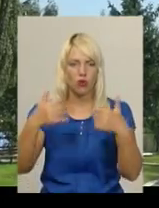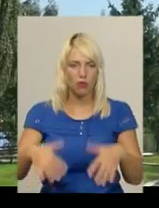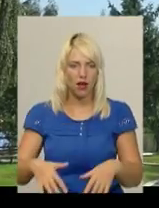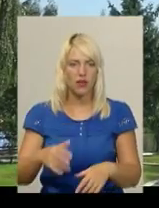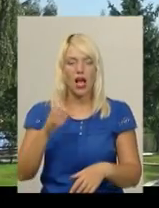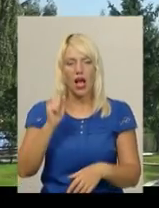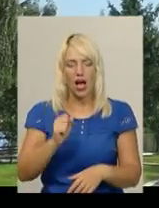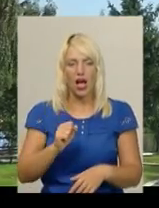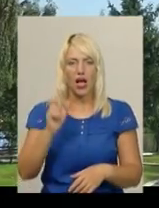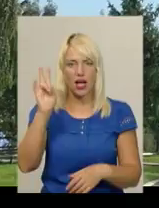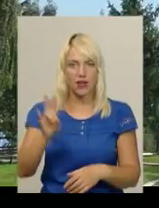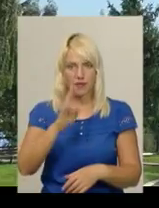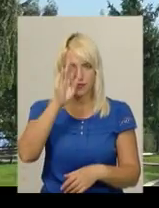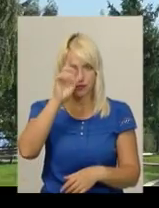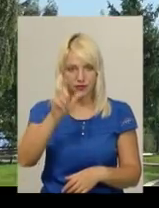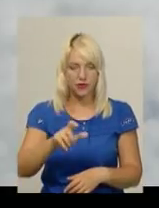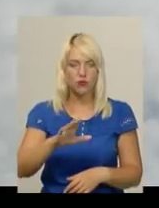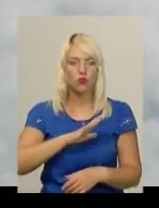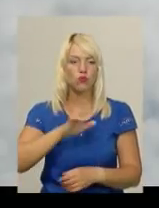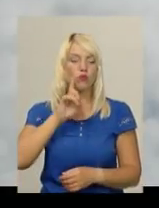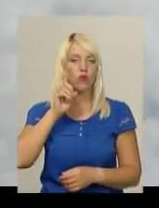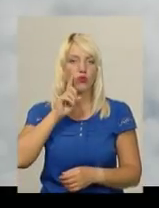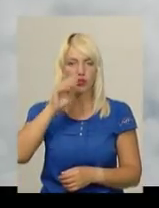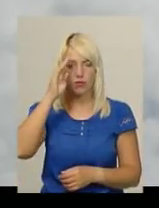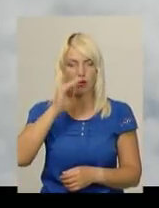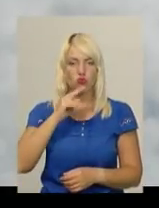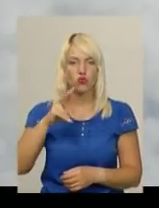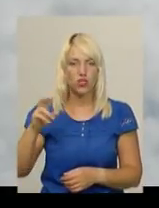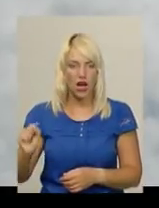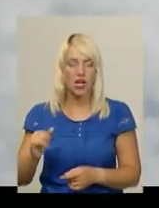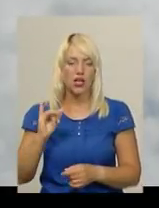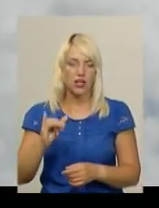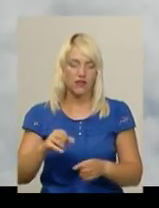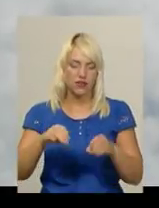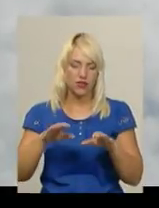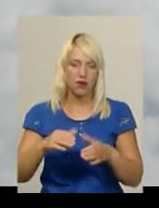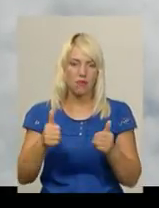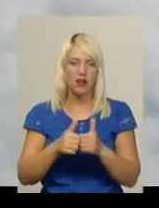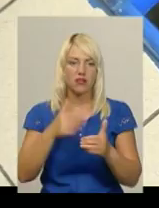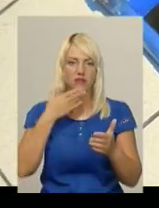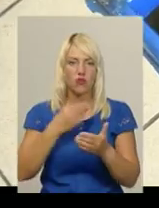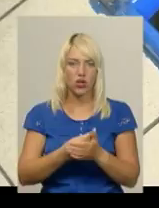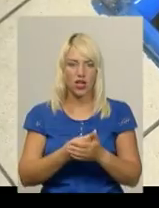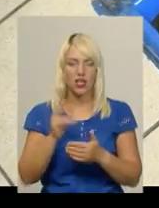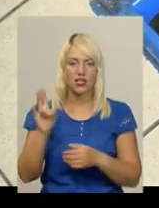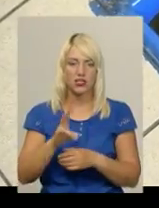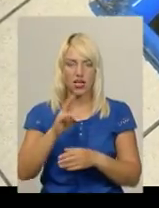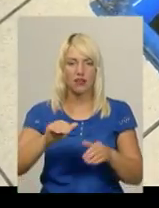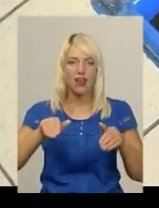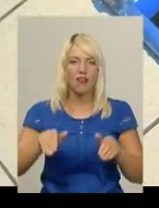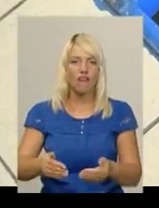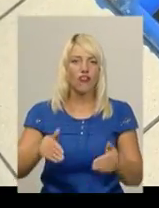Настоятином цього храму був молодий батюшка. Він вирішив на склоні біля церкви викопати криницю.